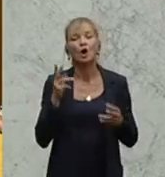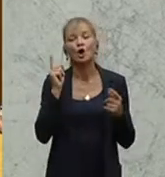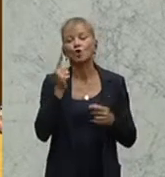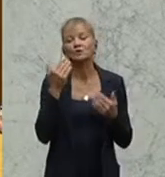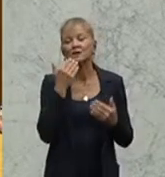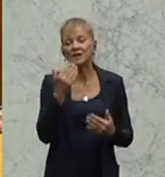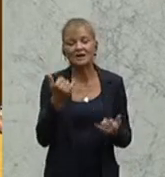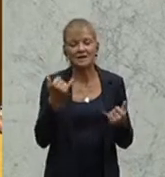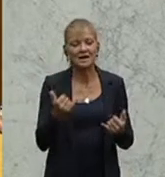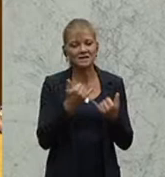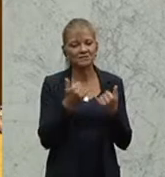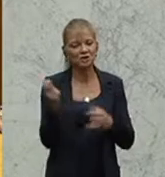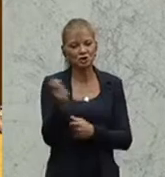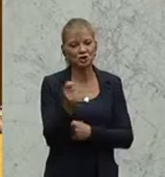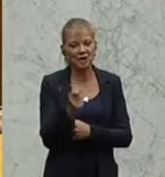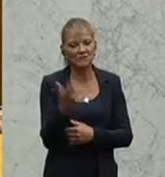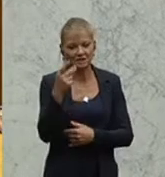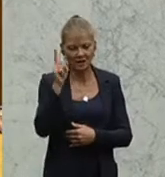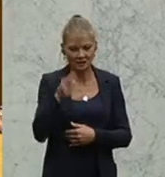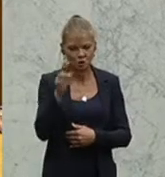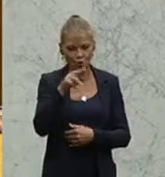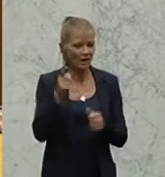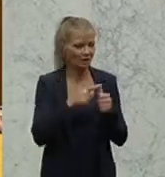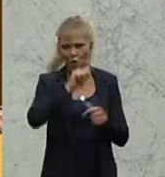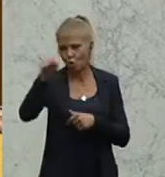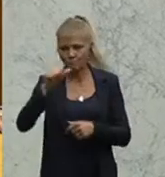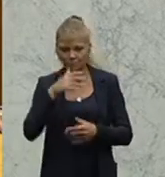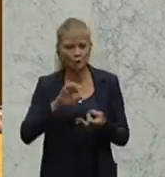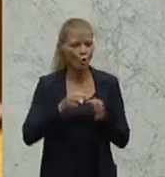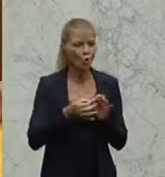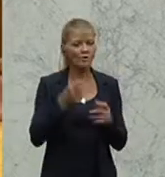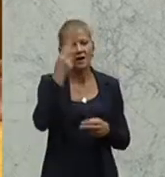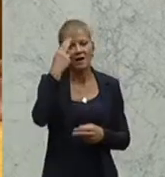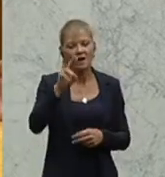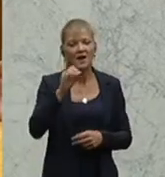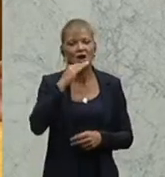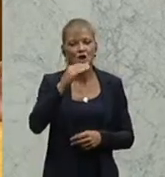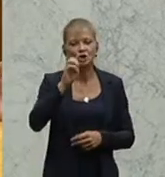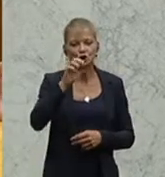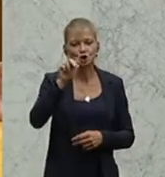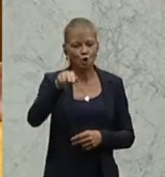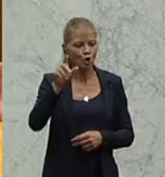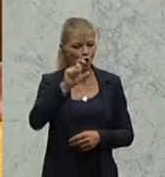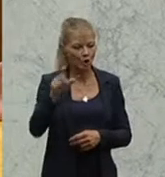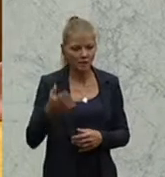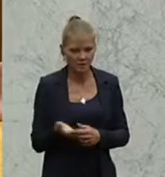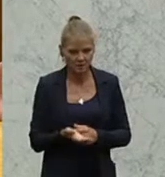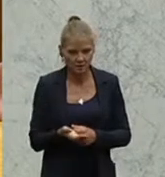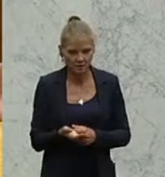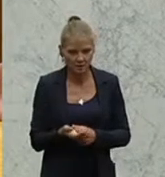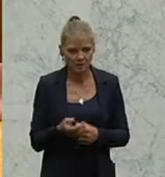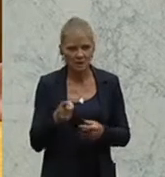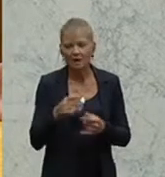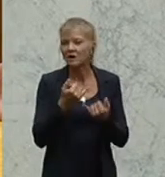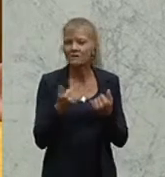von 3.000 Euro verhängt und vorgeführt wird er auch, wenn er nicht kommt. Oder der Herr Uwe Scheuch, Part of the Game. Vielleicht können Sie uns das einmal erklären, Herr Kickl, was